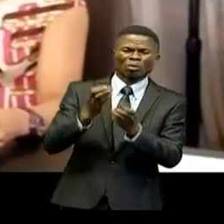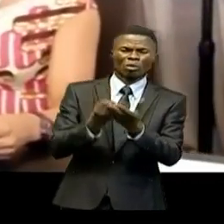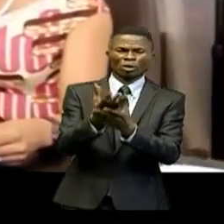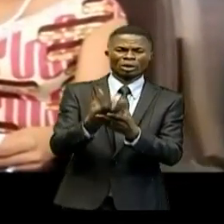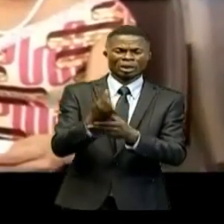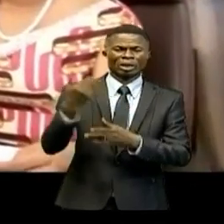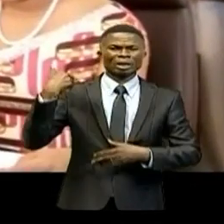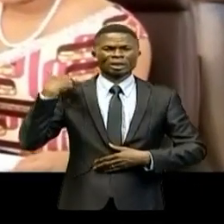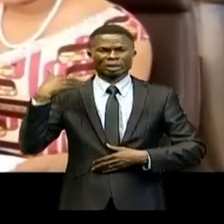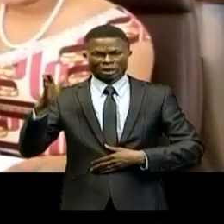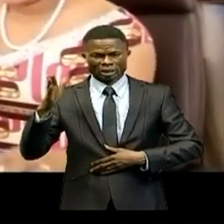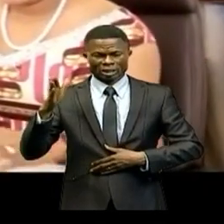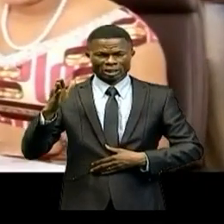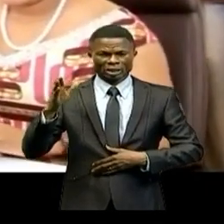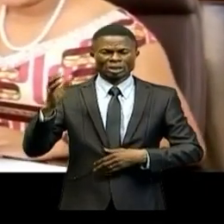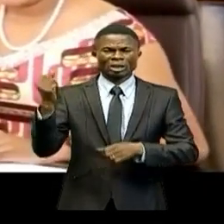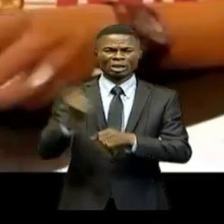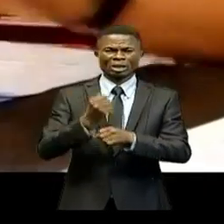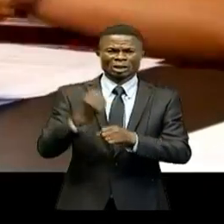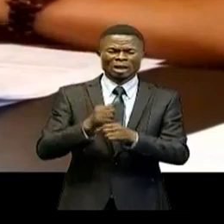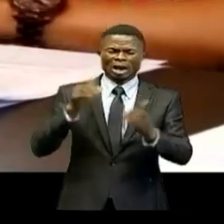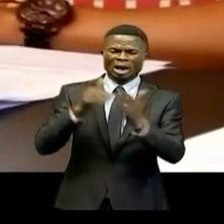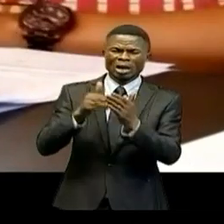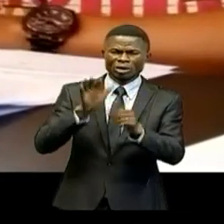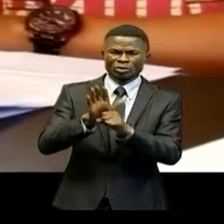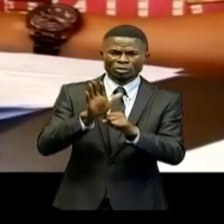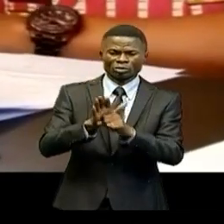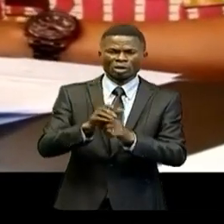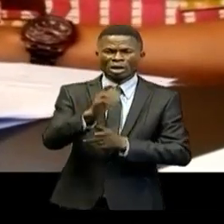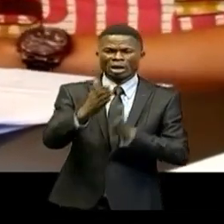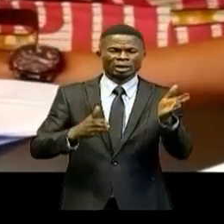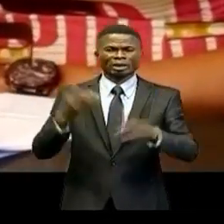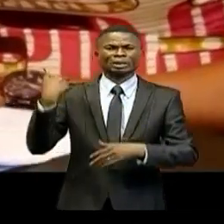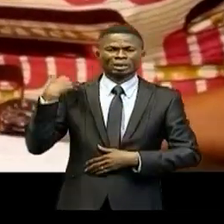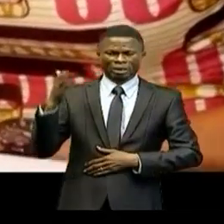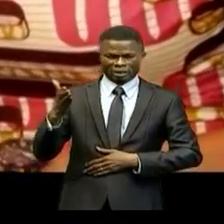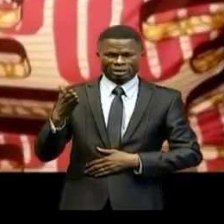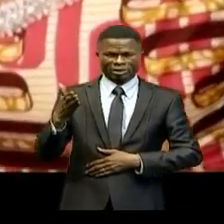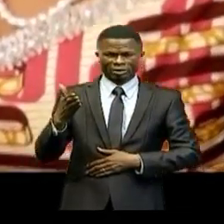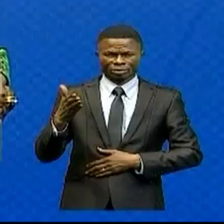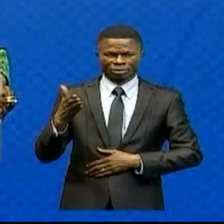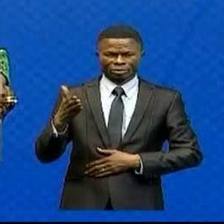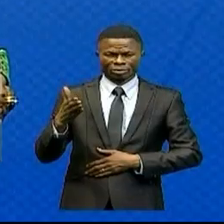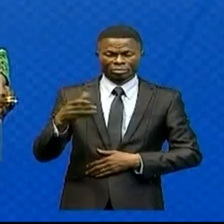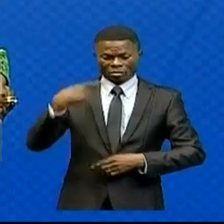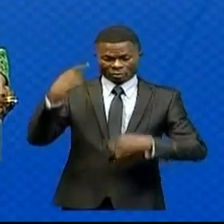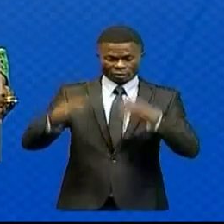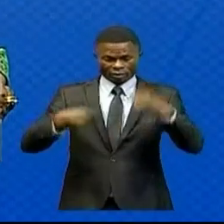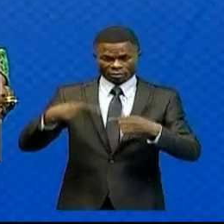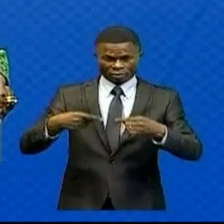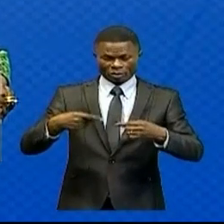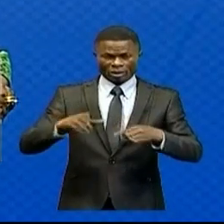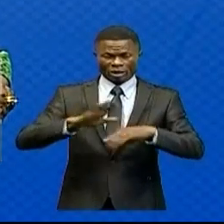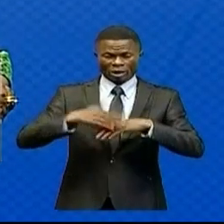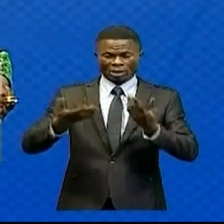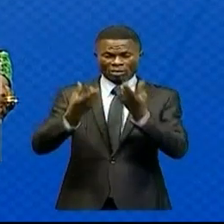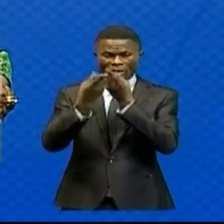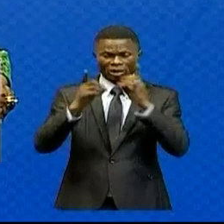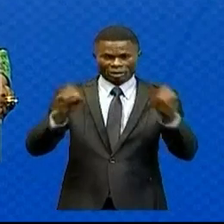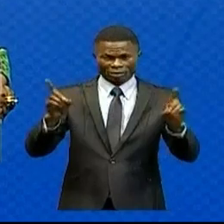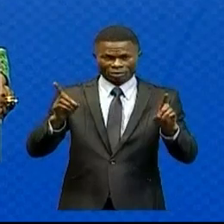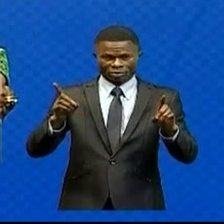l'État qui exerce une forte pression sur la trésorerie. Après débat et délibération,